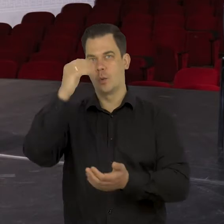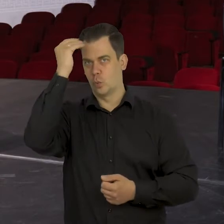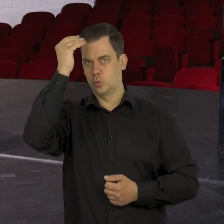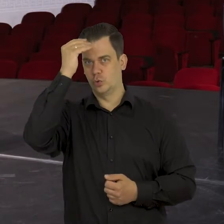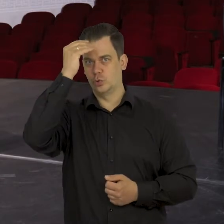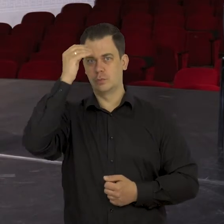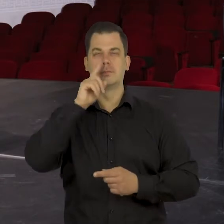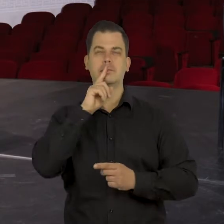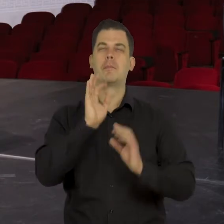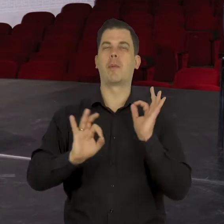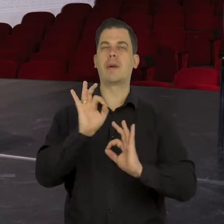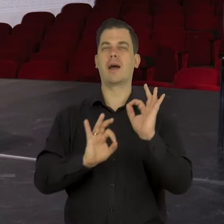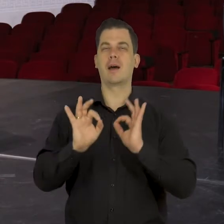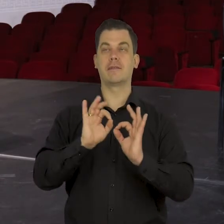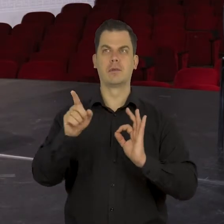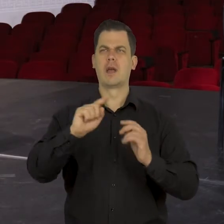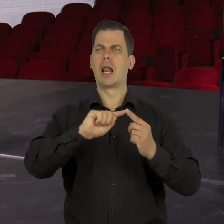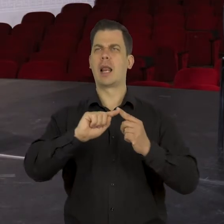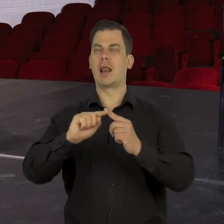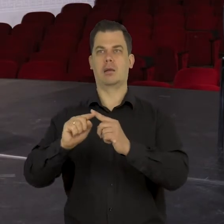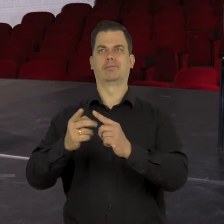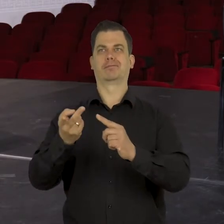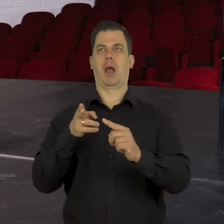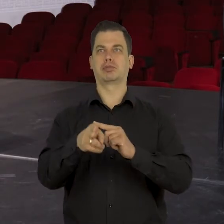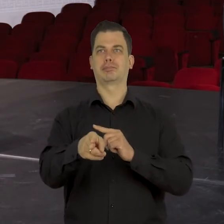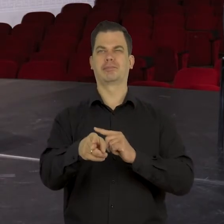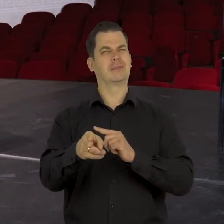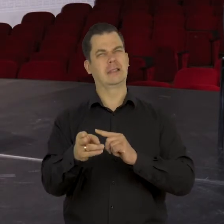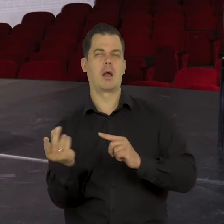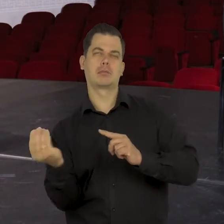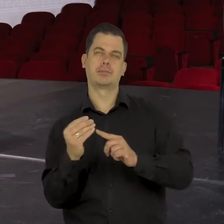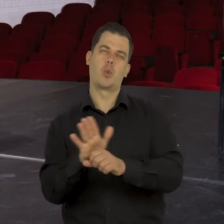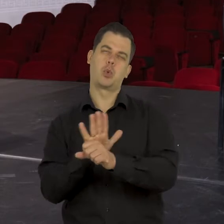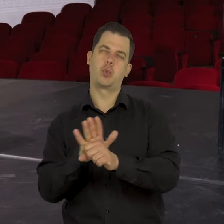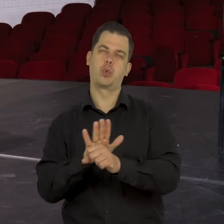Nauczyć i poprawia go, czasami szuka sensów, poprawia.